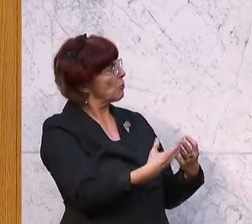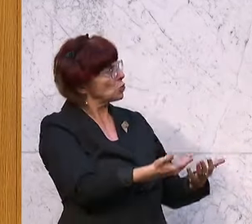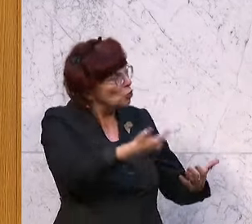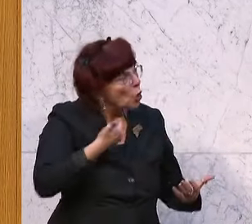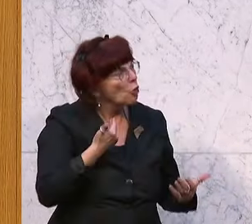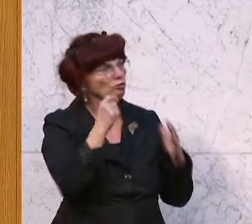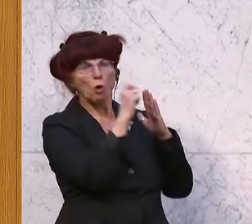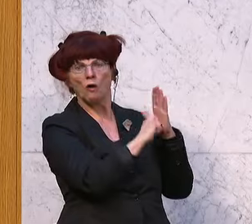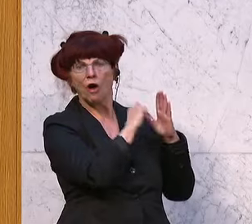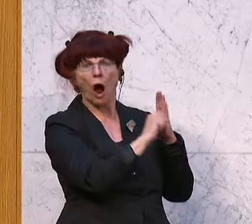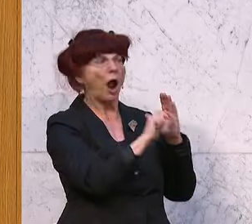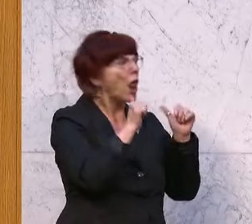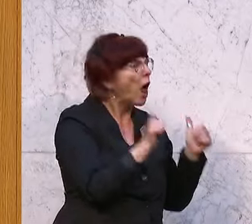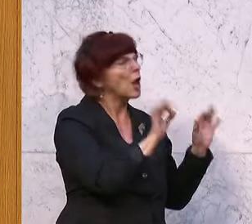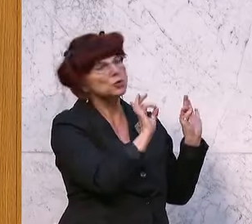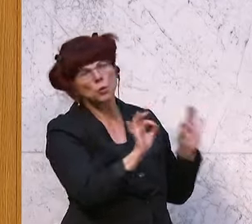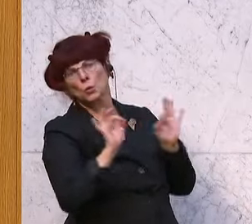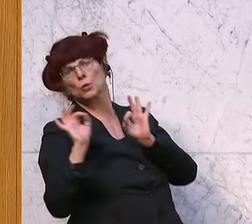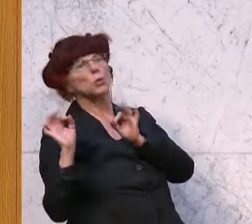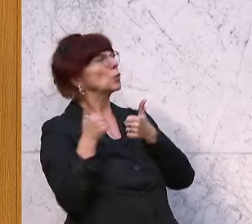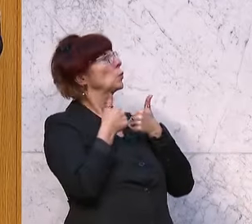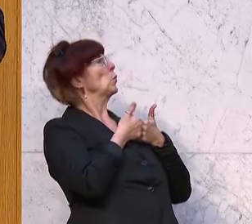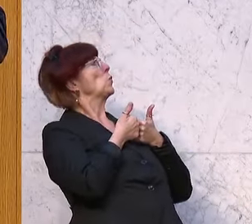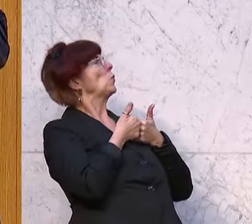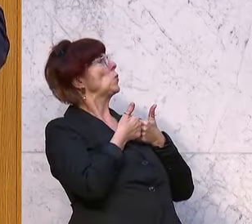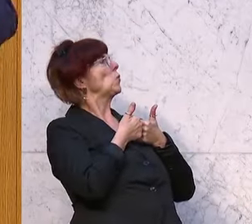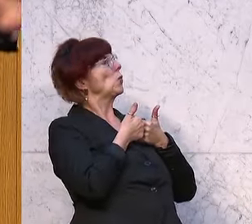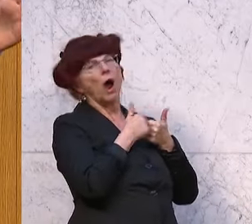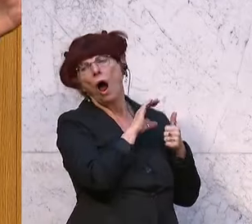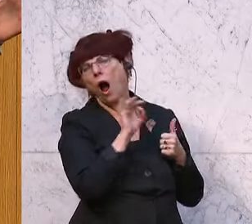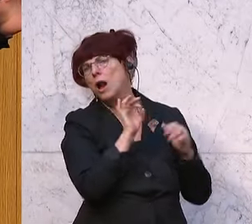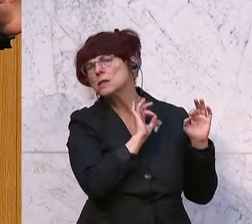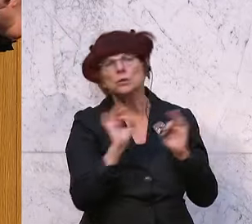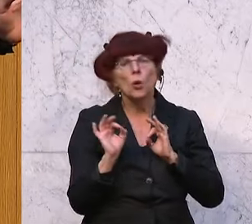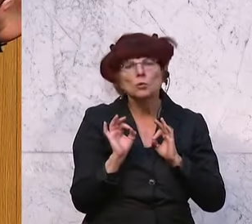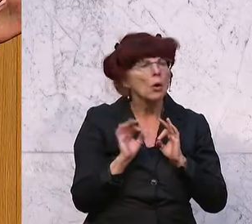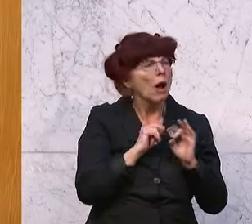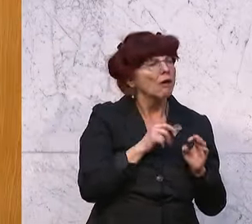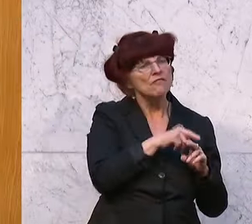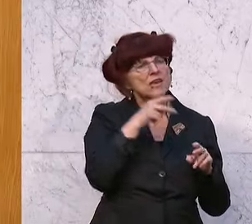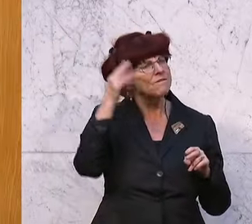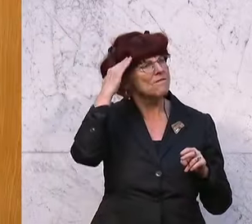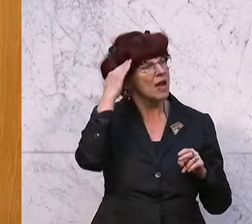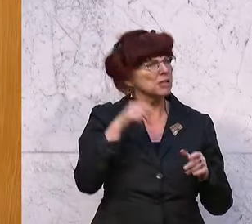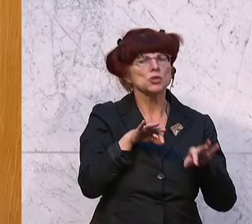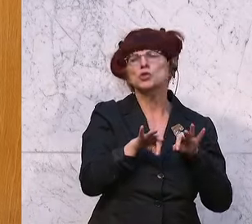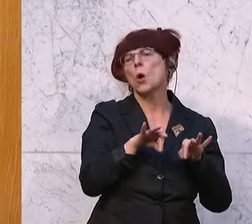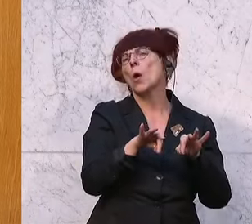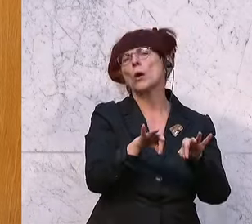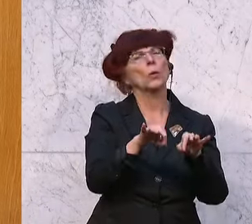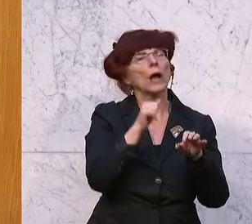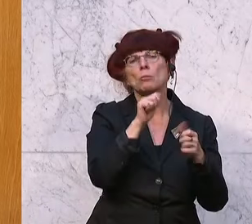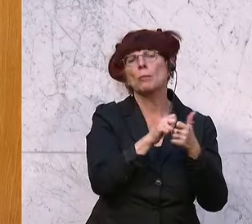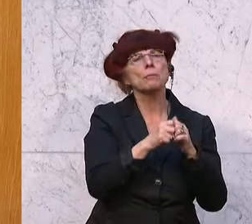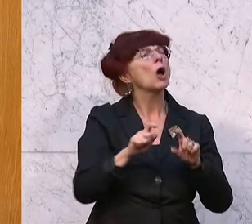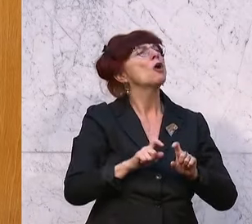in die Bevölkerung hinausgegeben wurde. Vor der Wahl hat es geheißen, alles unter Kontrolle, alles in bester Ordnung,